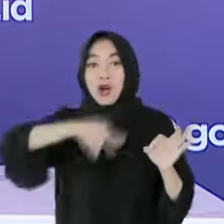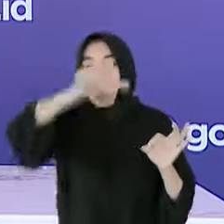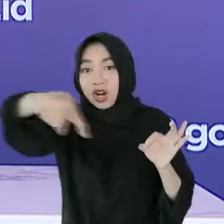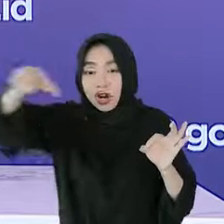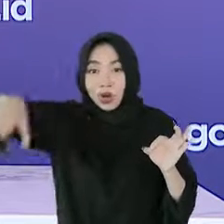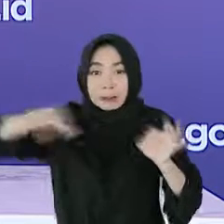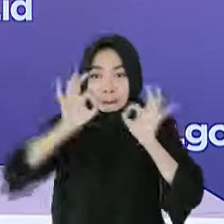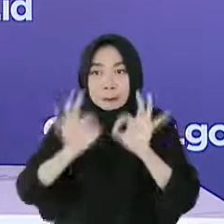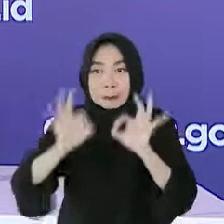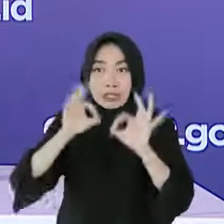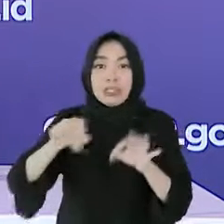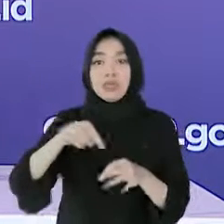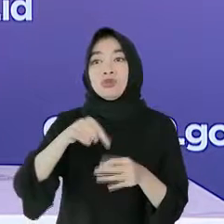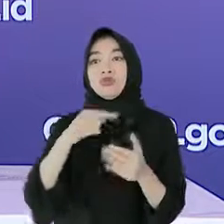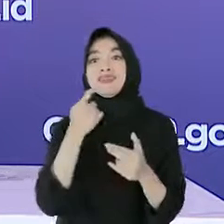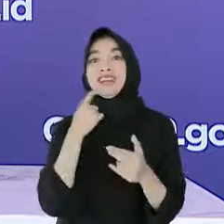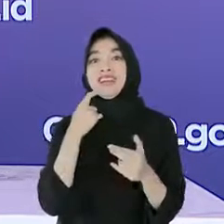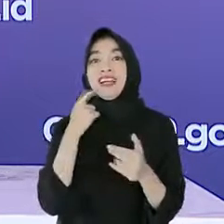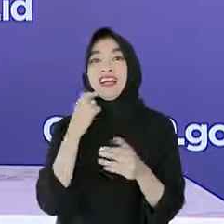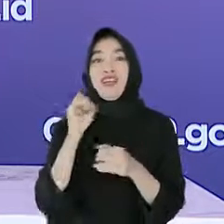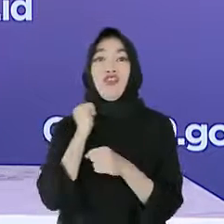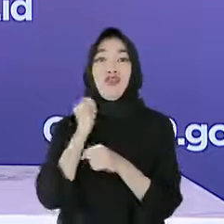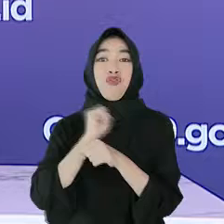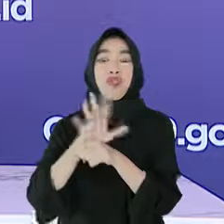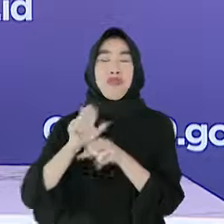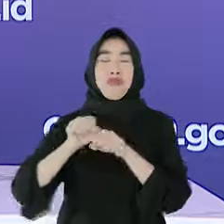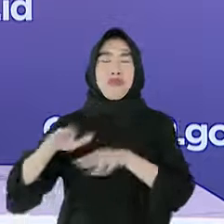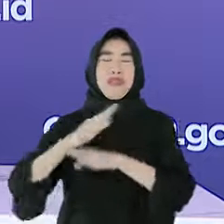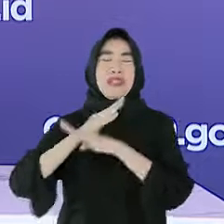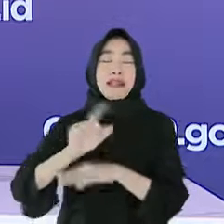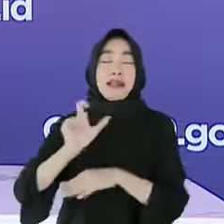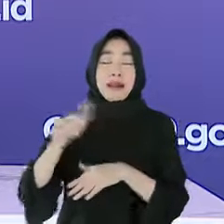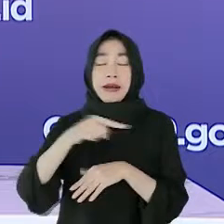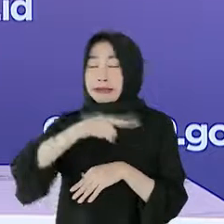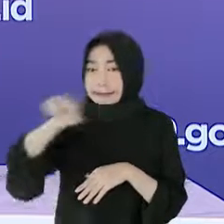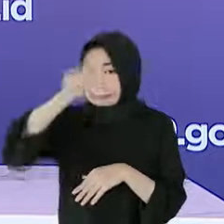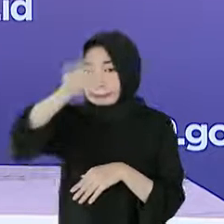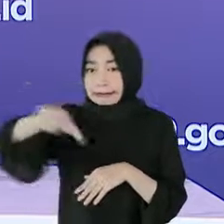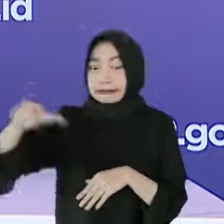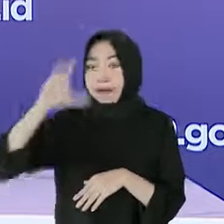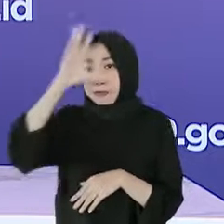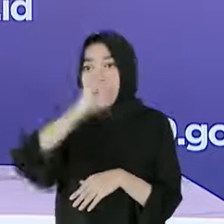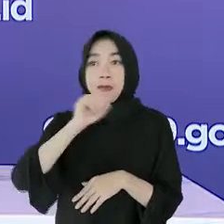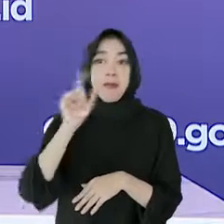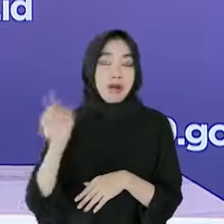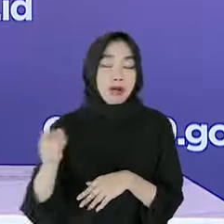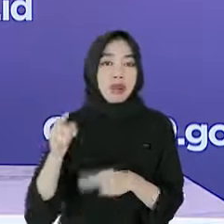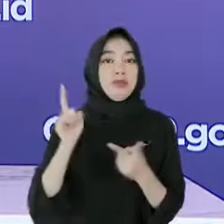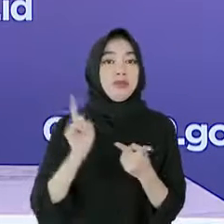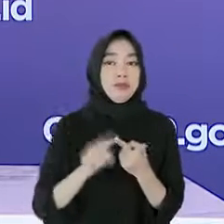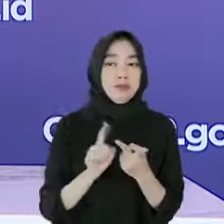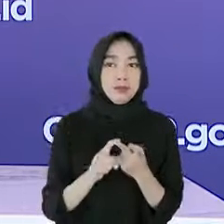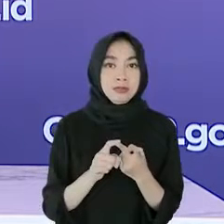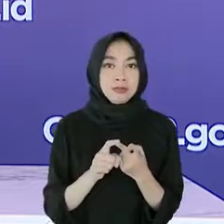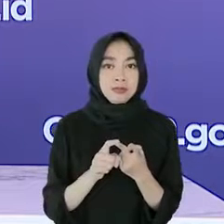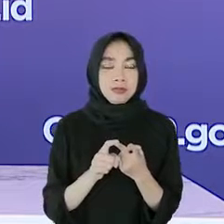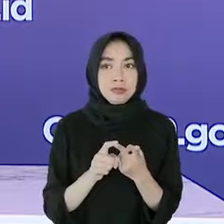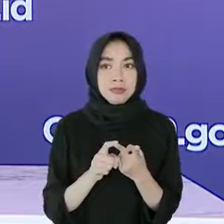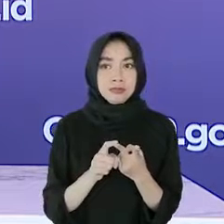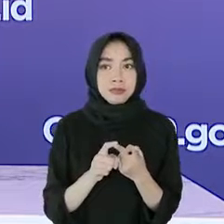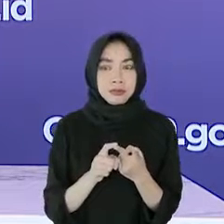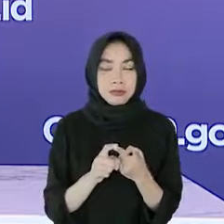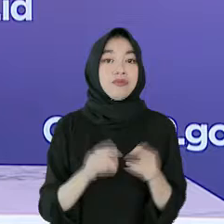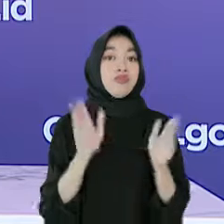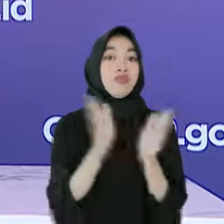yang sama, khususnya kiat-kiat mencegah penularan. Kemudian, menyusun pedoman pelaksanaan acara yang telah dilengkapi